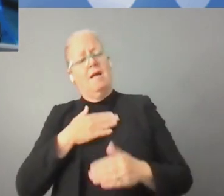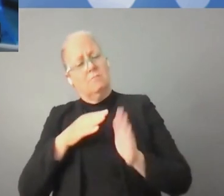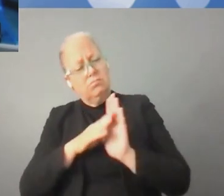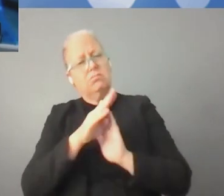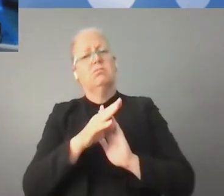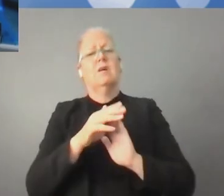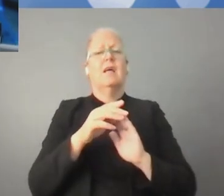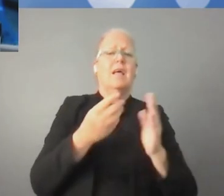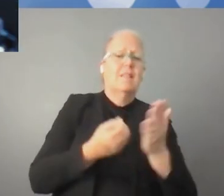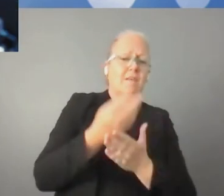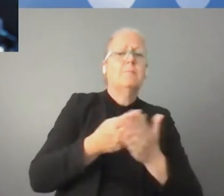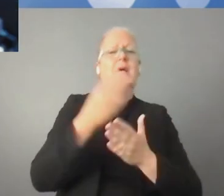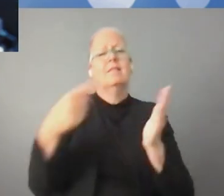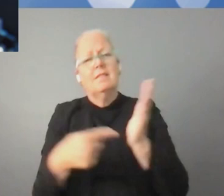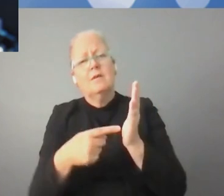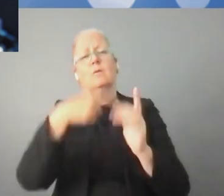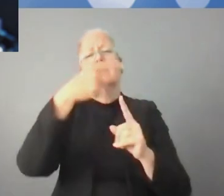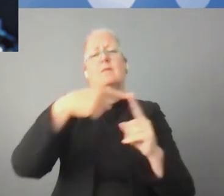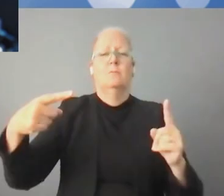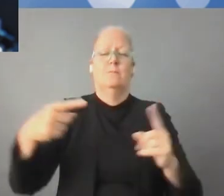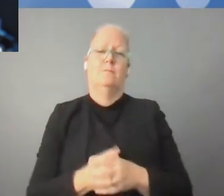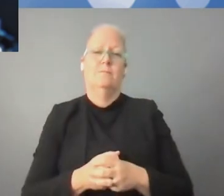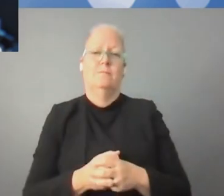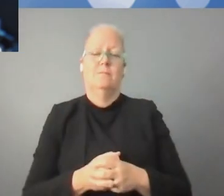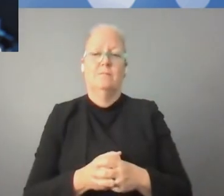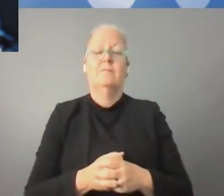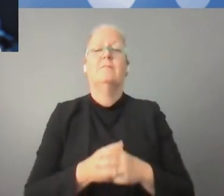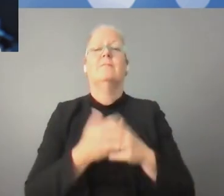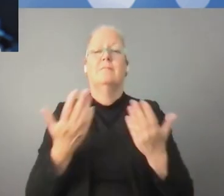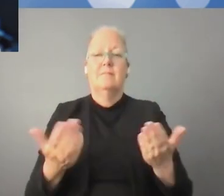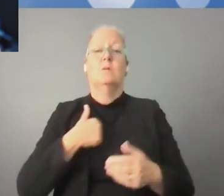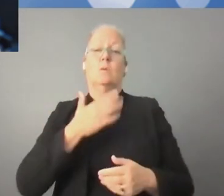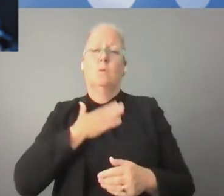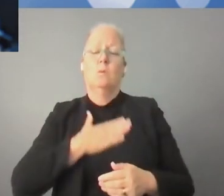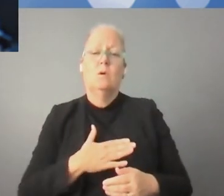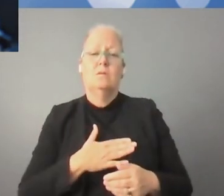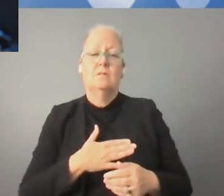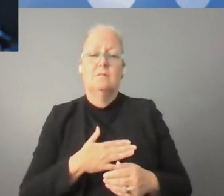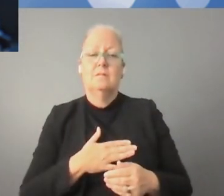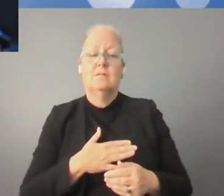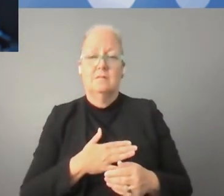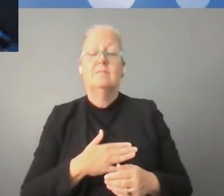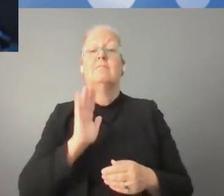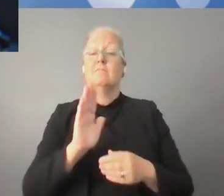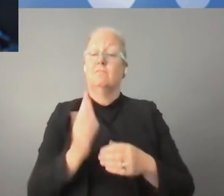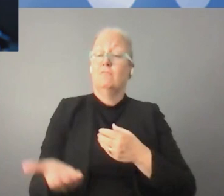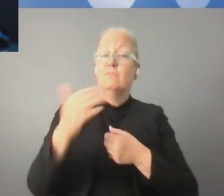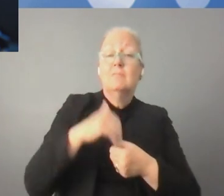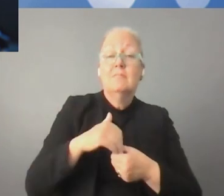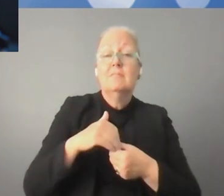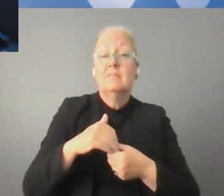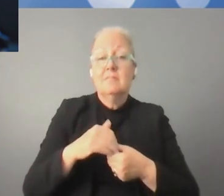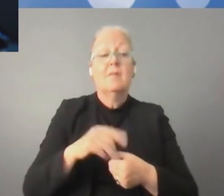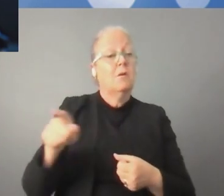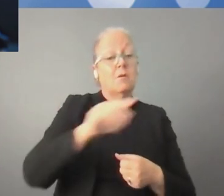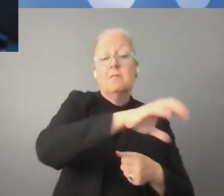يشير إلى المكانة العالية والقوية لروسيا في مجال خلقي المجتمع الرقمي.